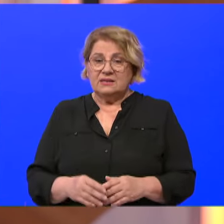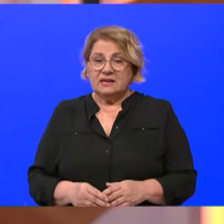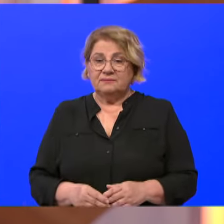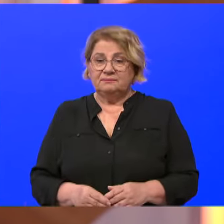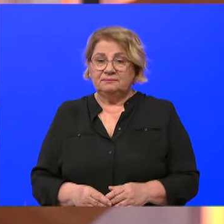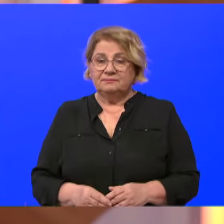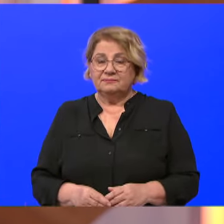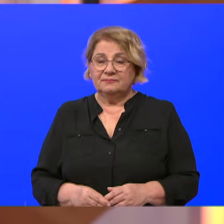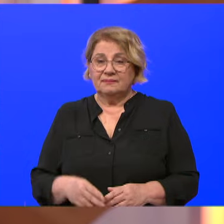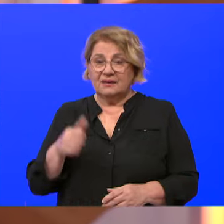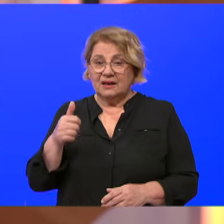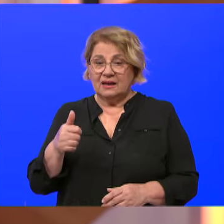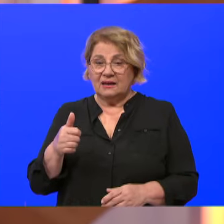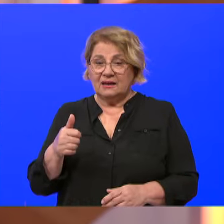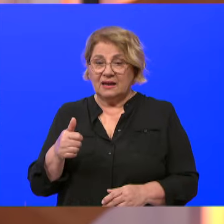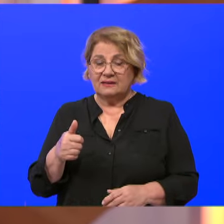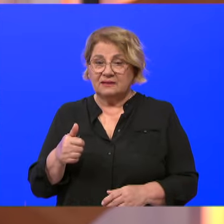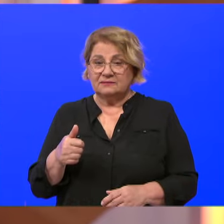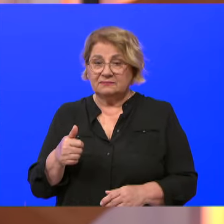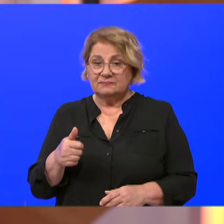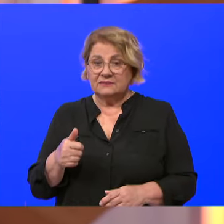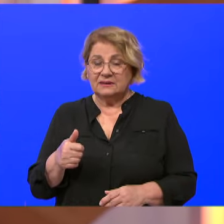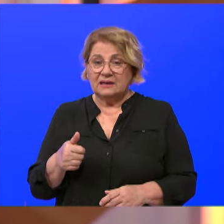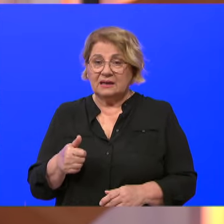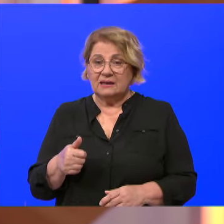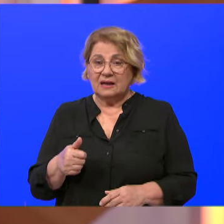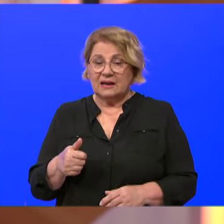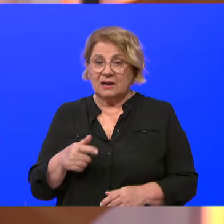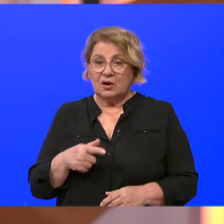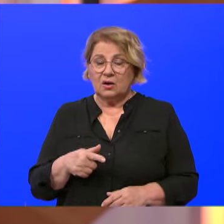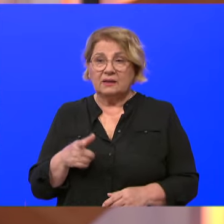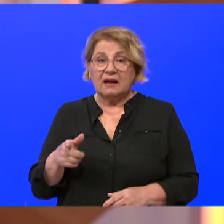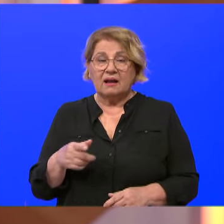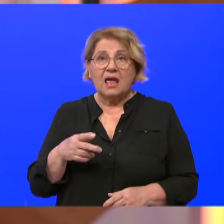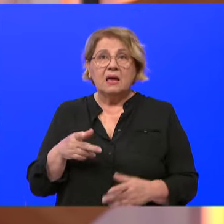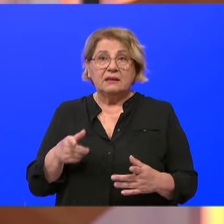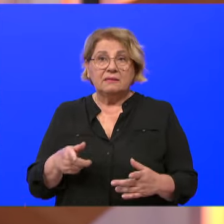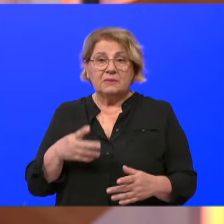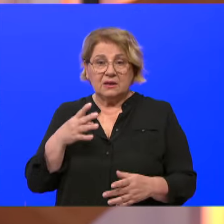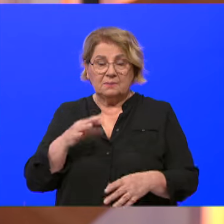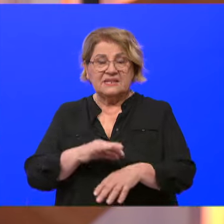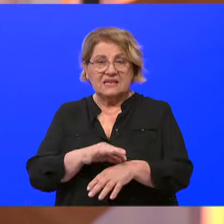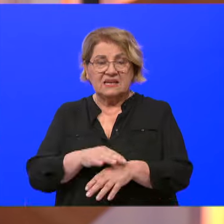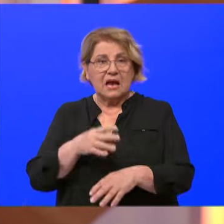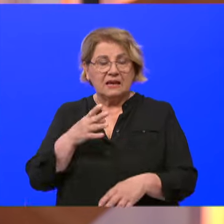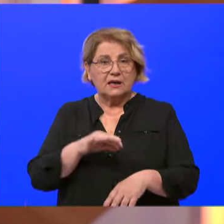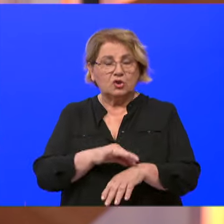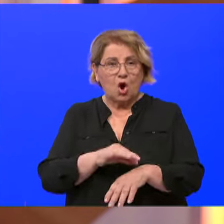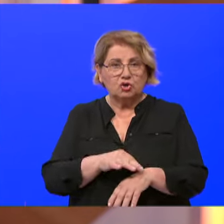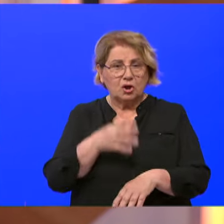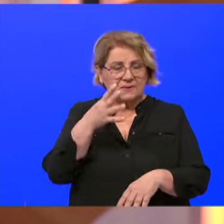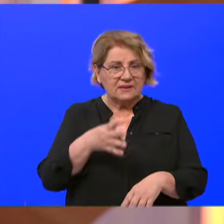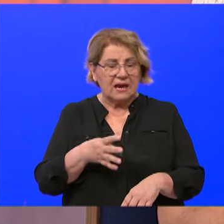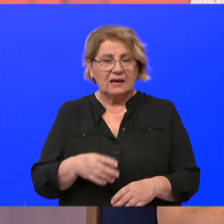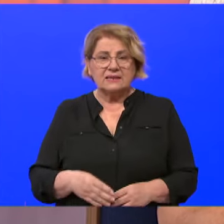jedan psihijatar-onkolog, psihijatar-onkolog. Da, ali baš specijalist.